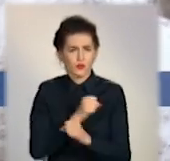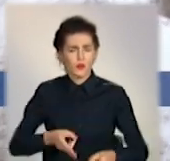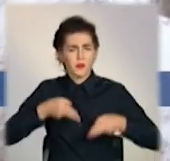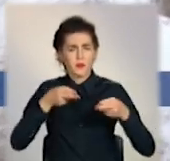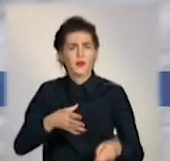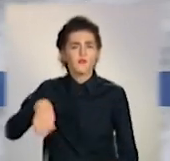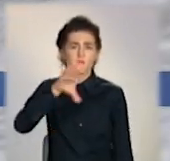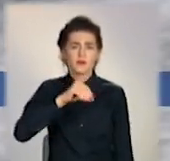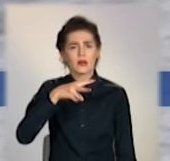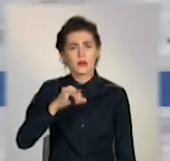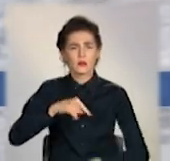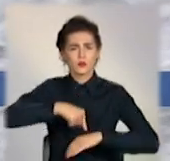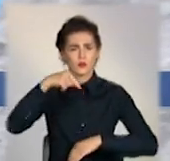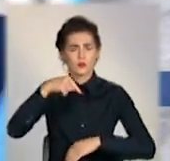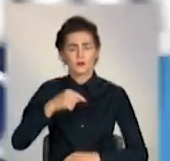відреагували комунальники?